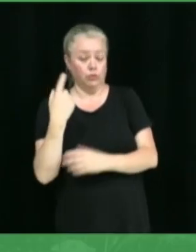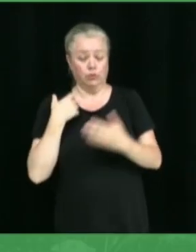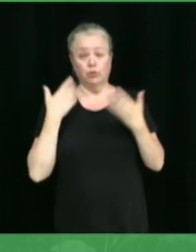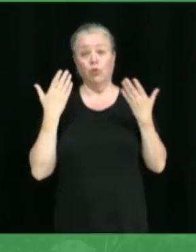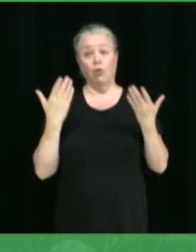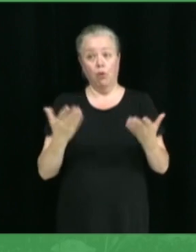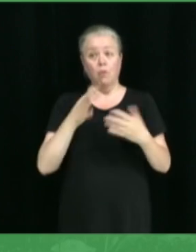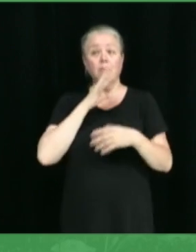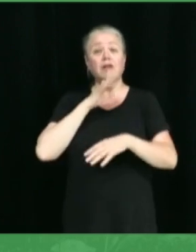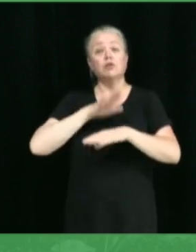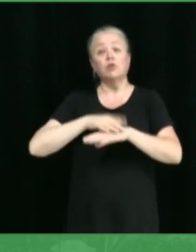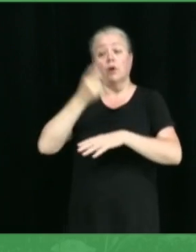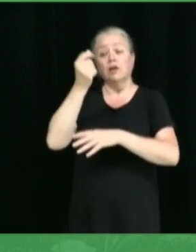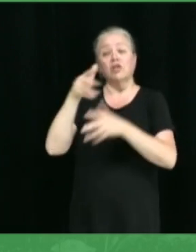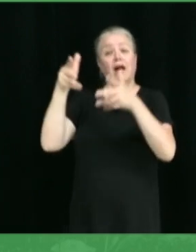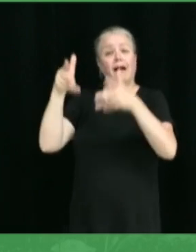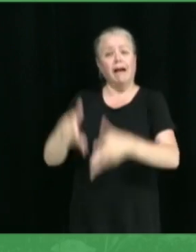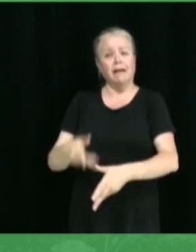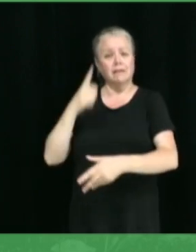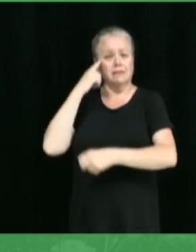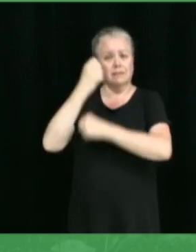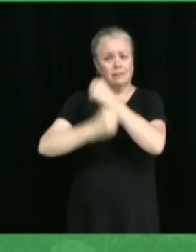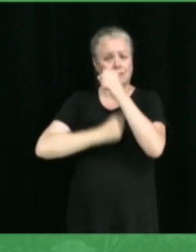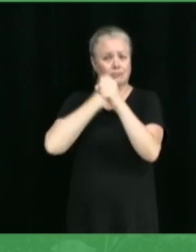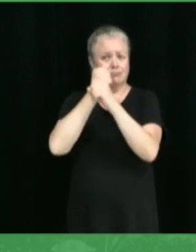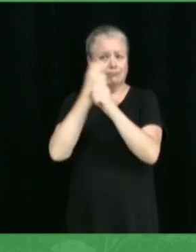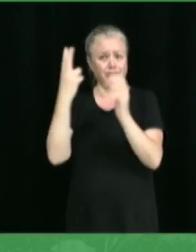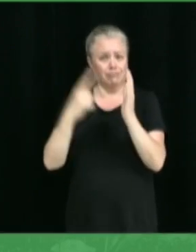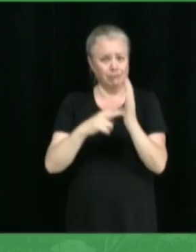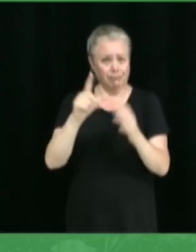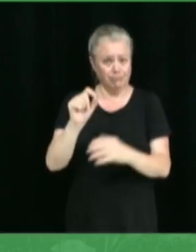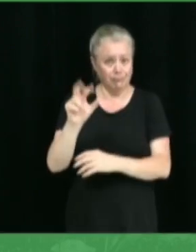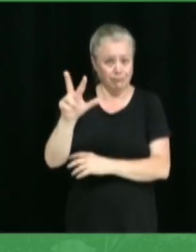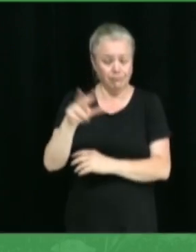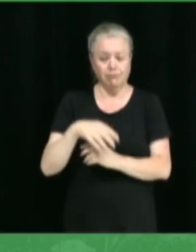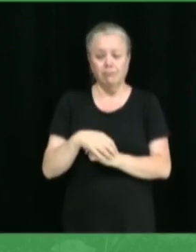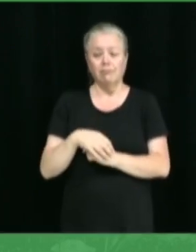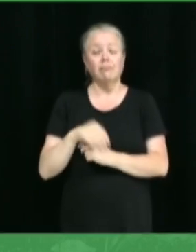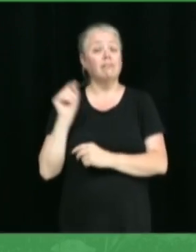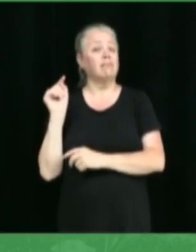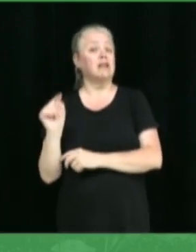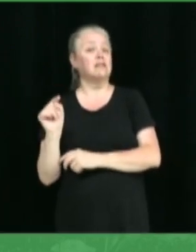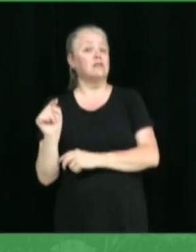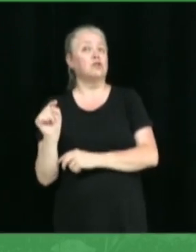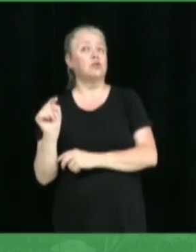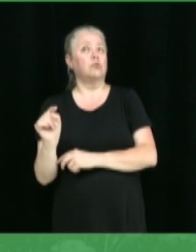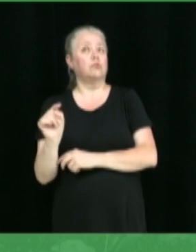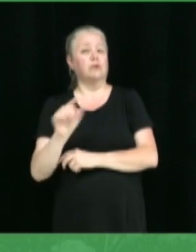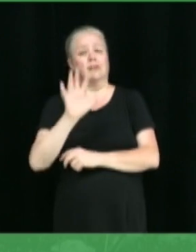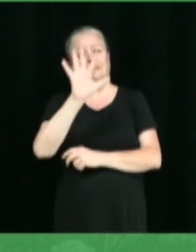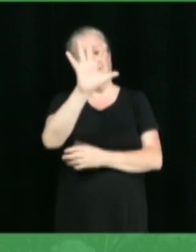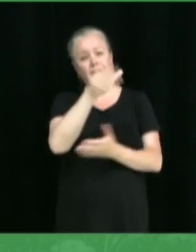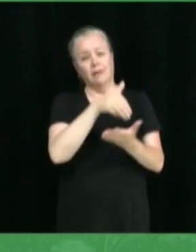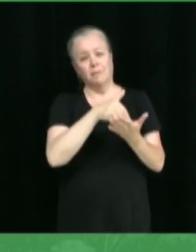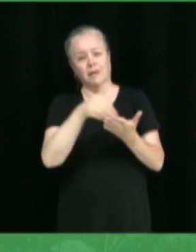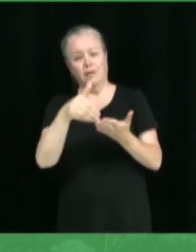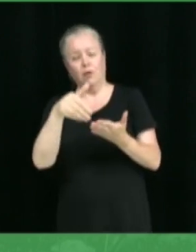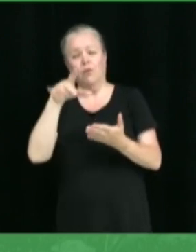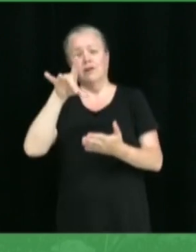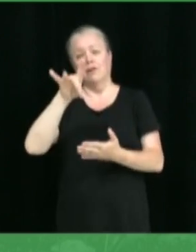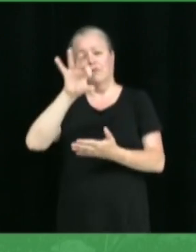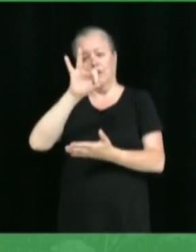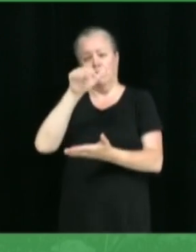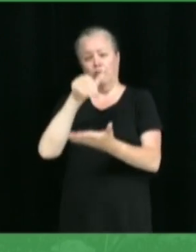à l'excédent de fonctionnement pour l'année 2023, qui se situe à 5 089